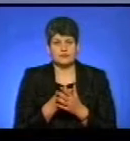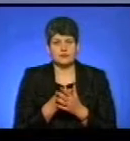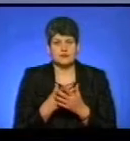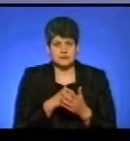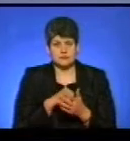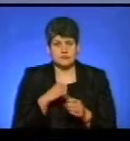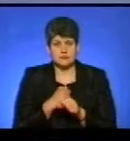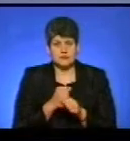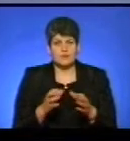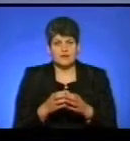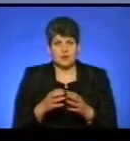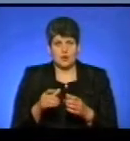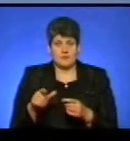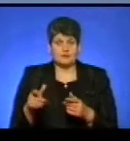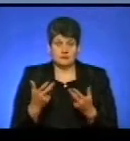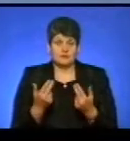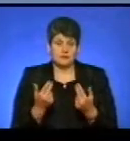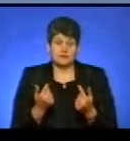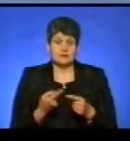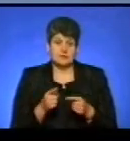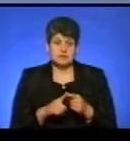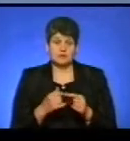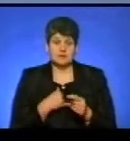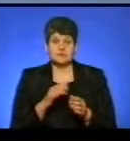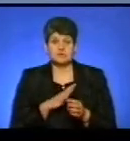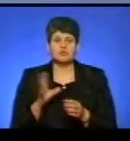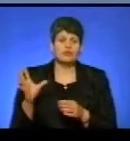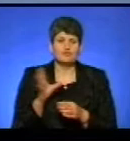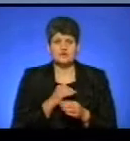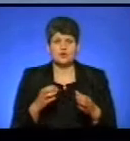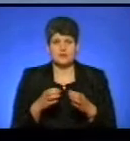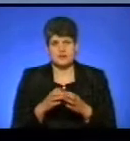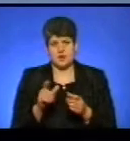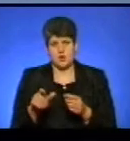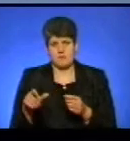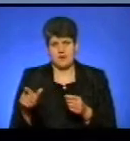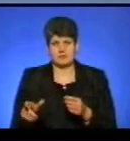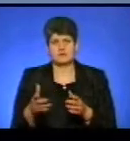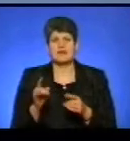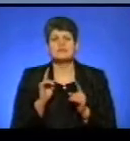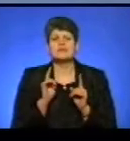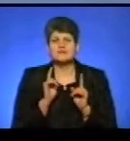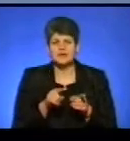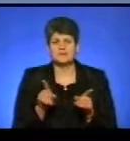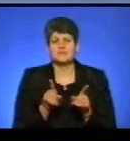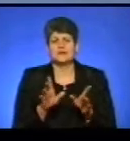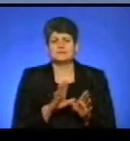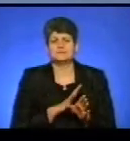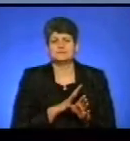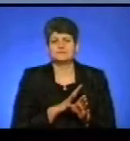громади. Так, ну, зрештою, це у нас відбувалося у всіх об'єднаних громадах, навіть ті, що прийшли, скажімо так,